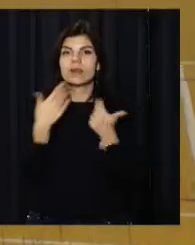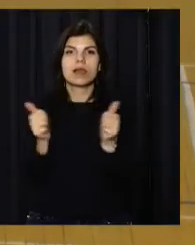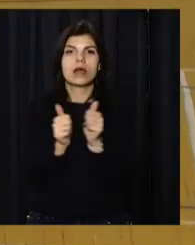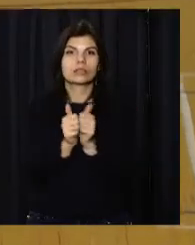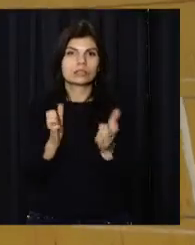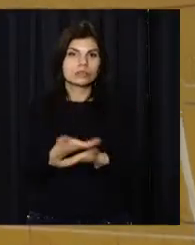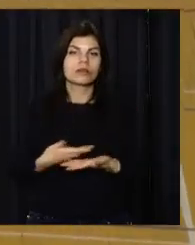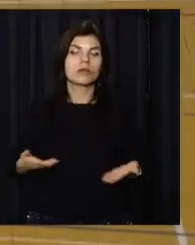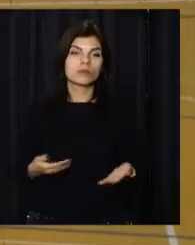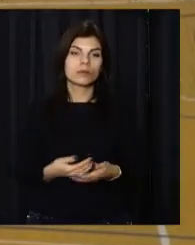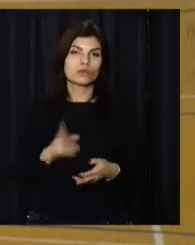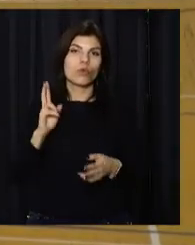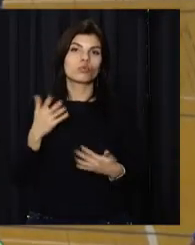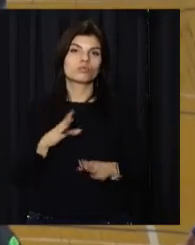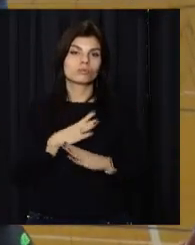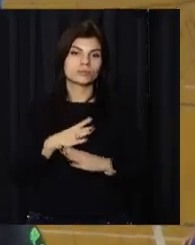нами.